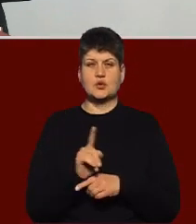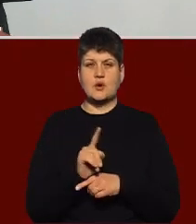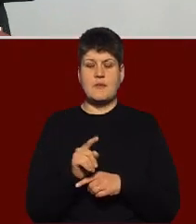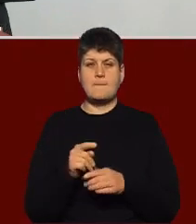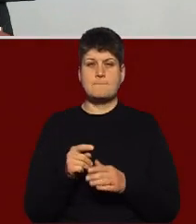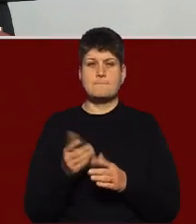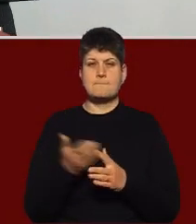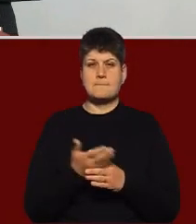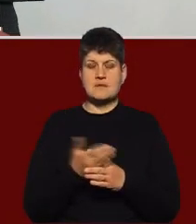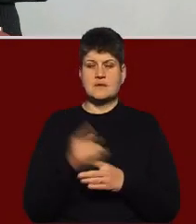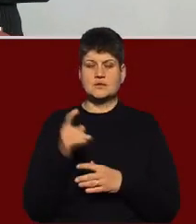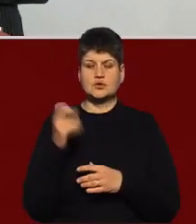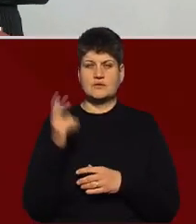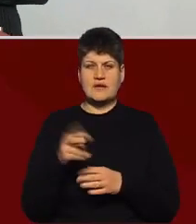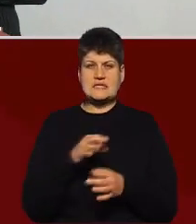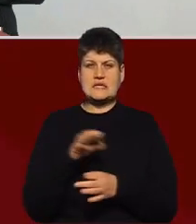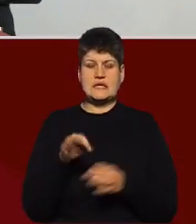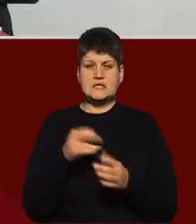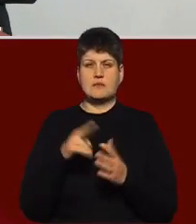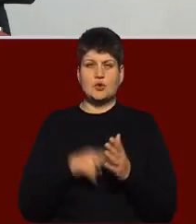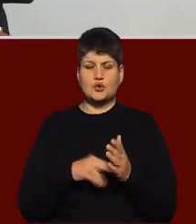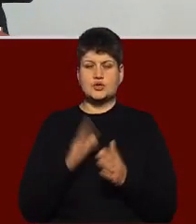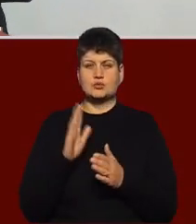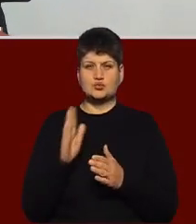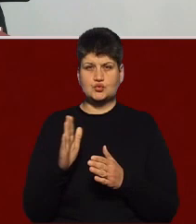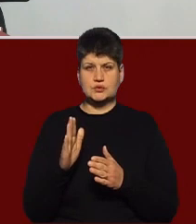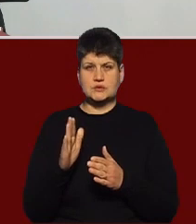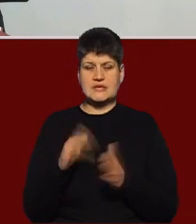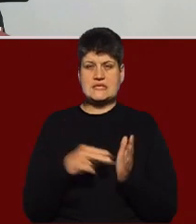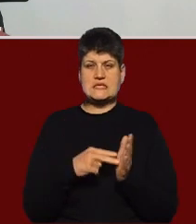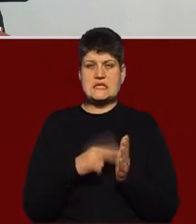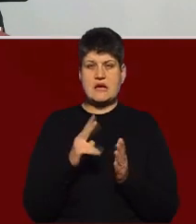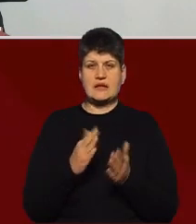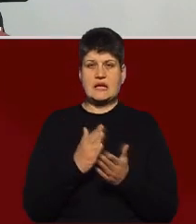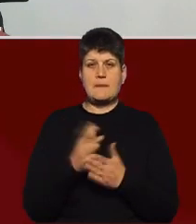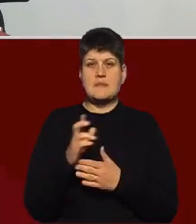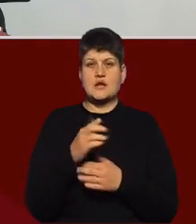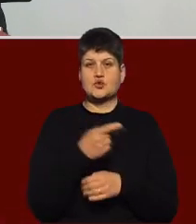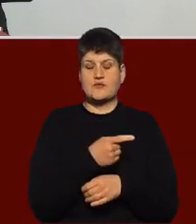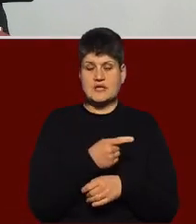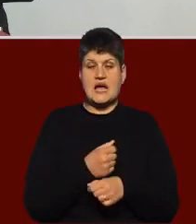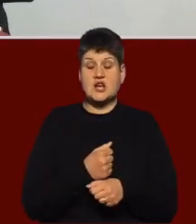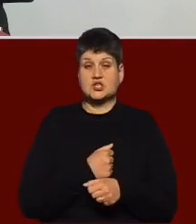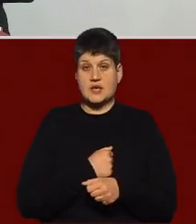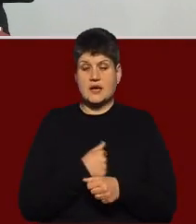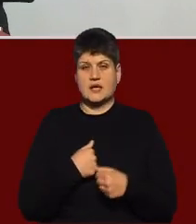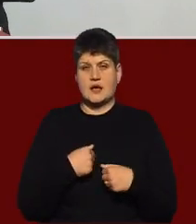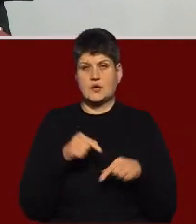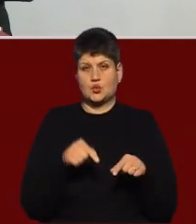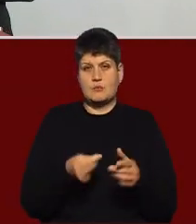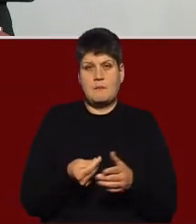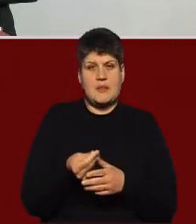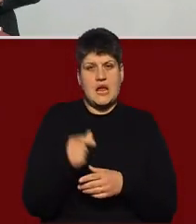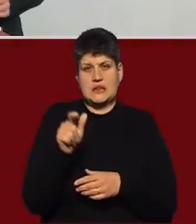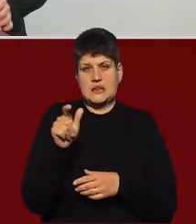надлишкова площа буде оподаткована відповідно до ставки, яка діє в Березовиць. На жаль, я тут платнику не можу,